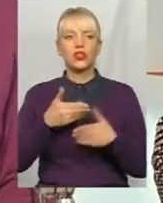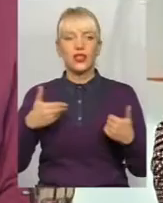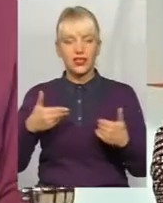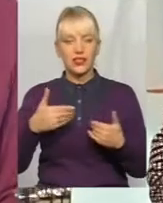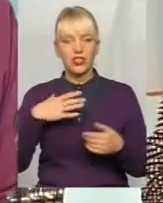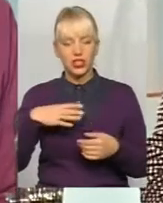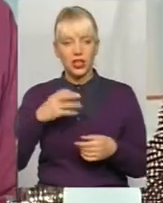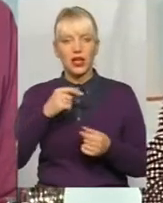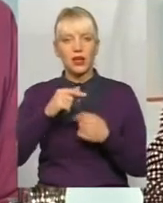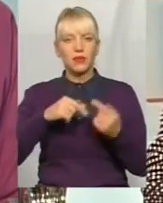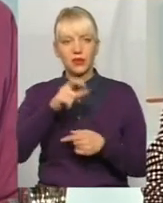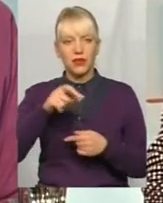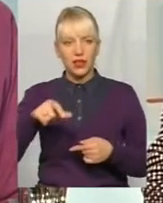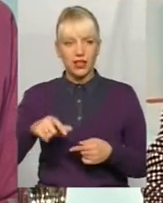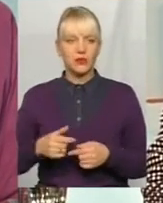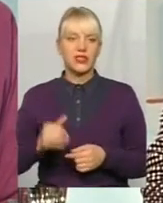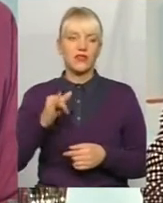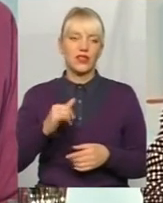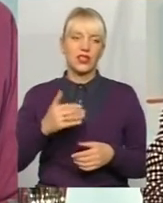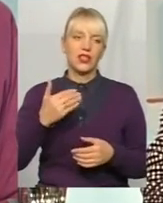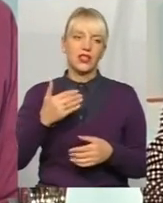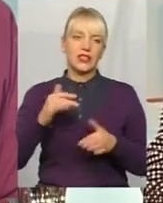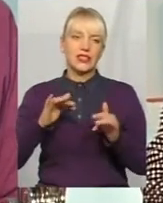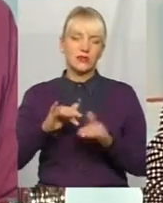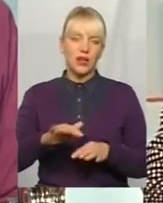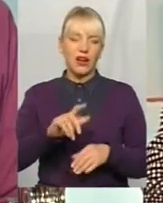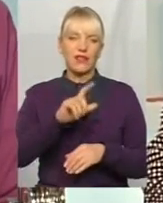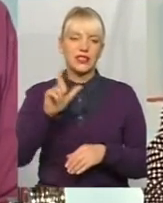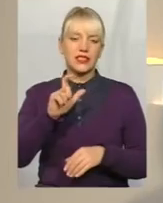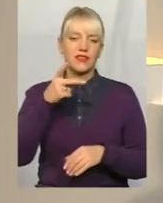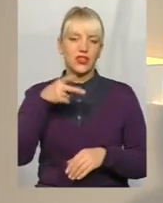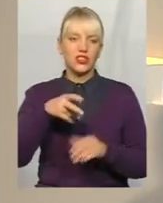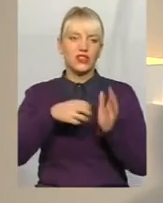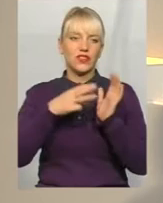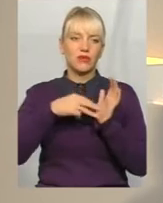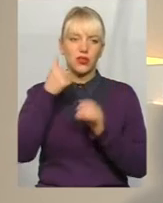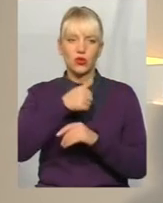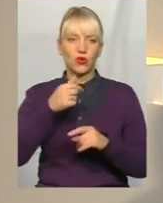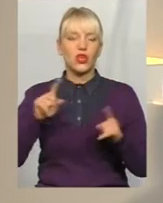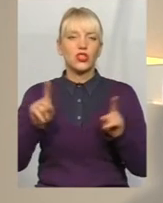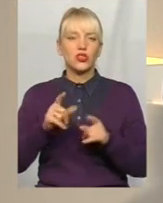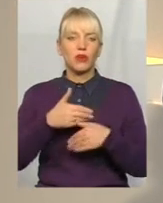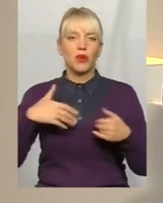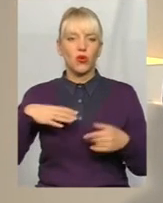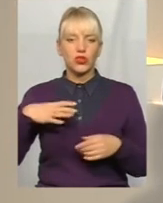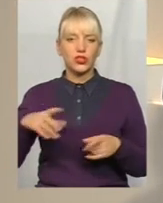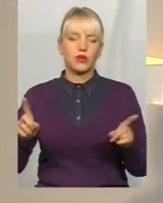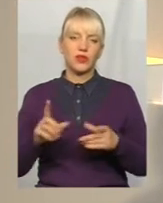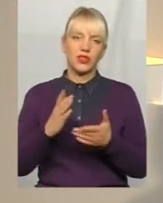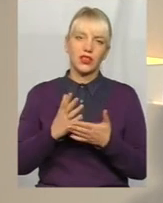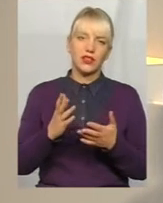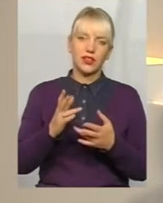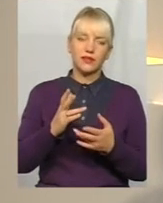точніше, підприємців і їхні справи з початком 2018 року. На що ми очікуємо, які є підводні